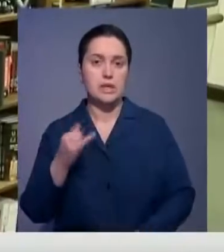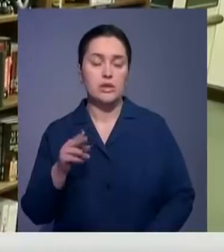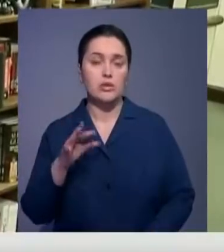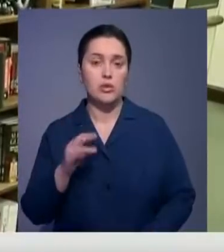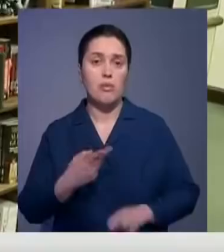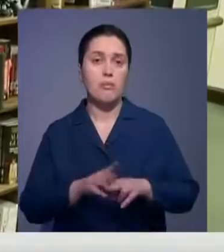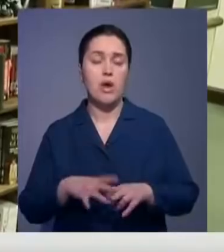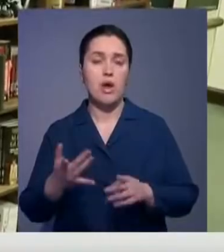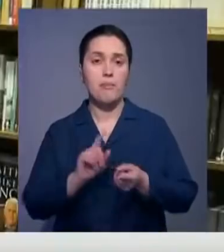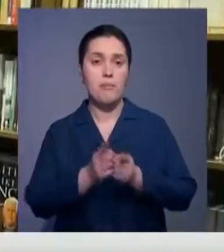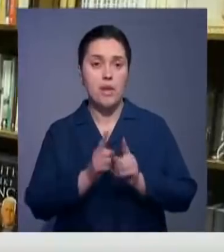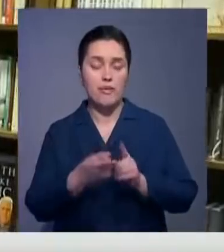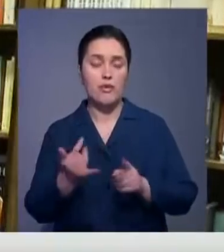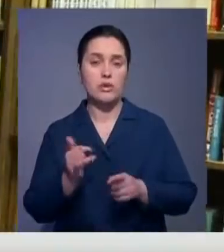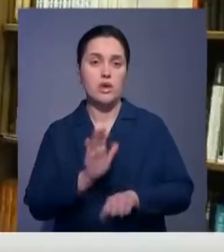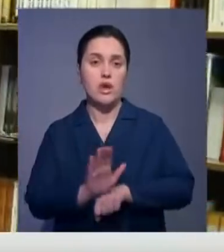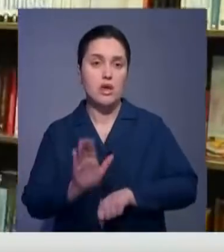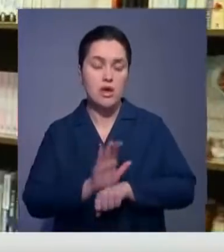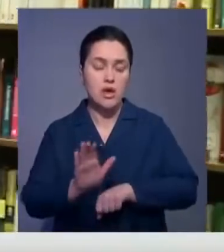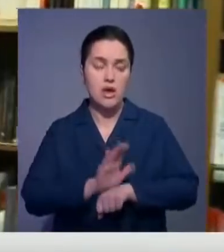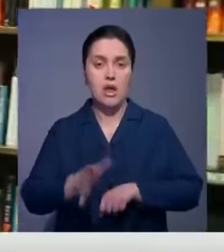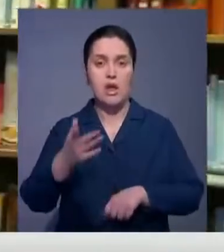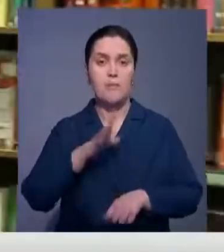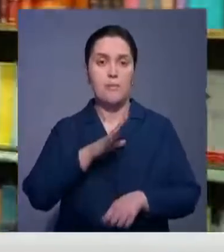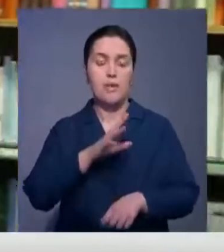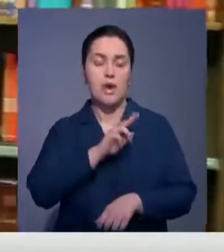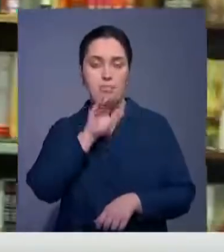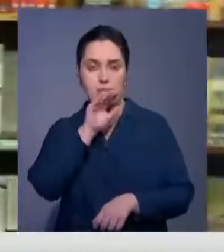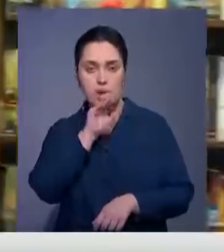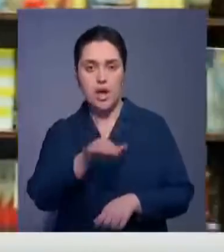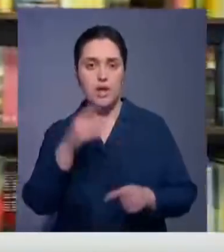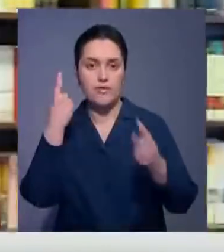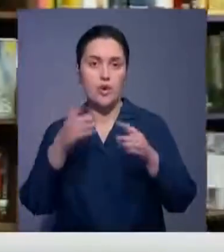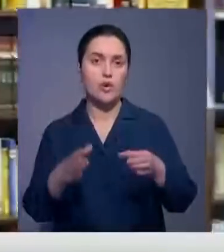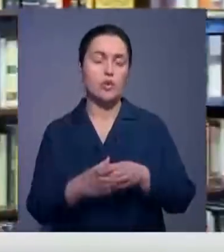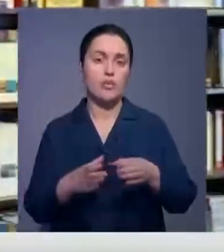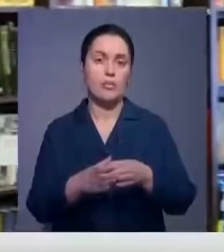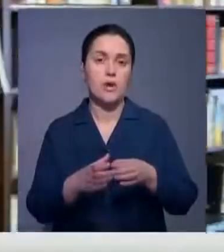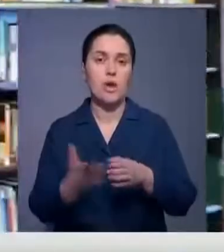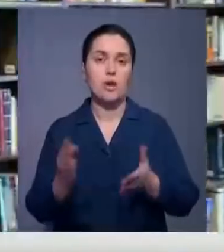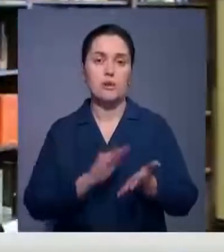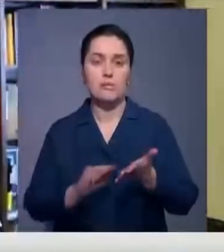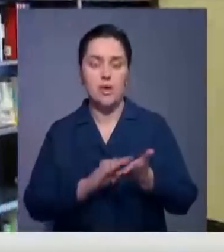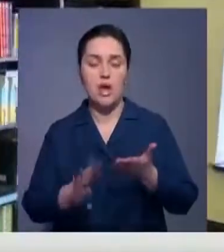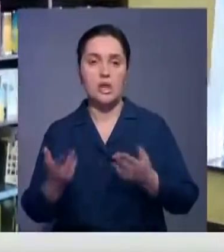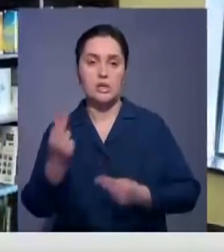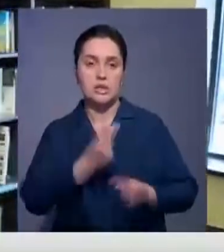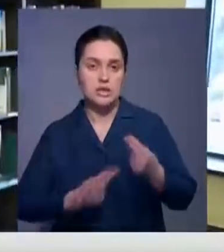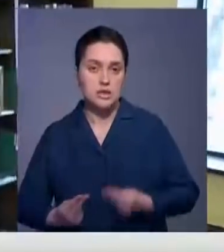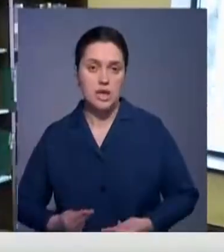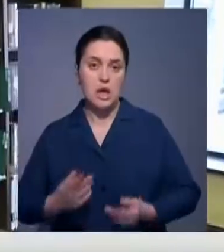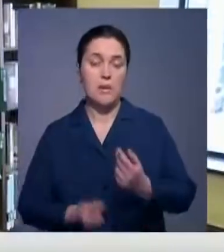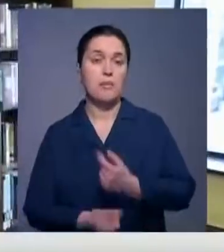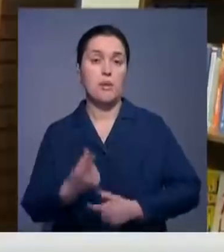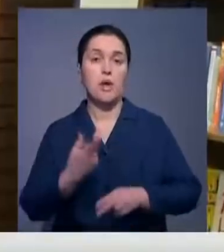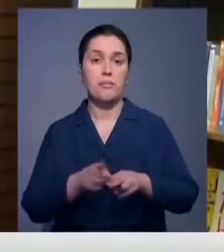и изданием романов «Кровь и пот» и «Последний долг» работала профессиональная и творческая группа переводчиков, редакторов, дизайнеров. Появление